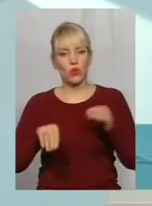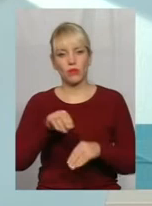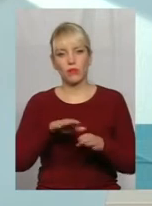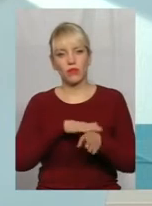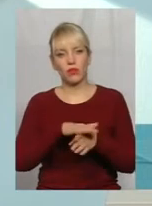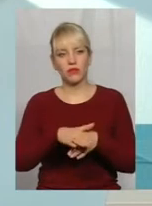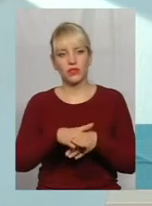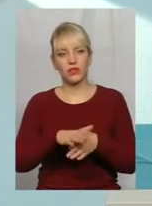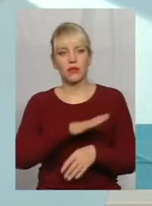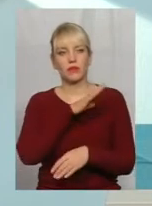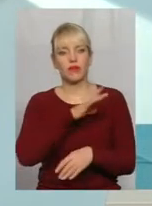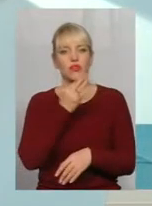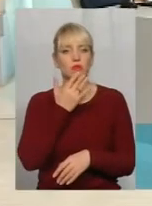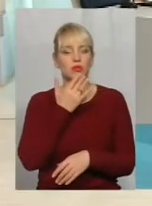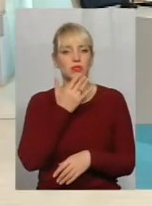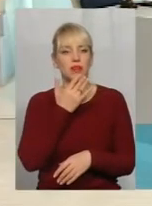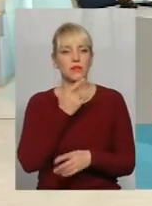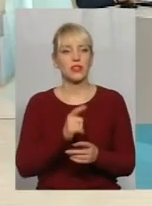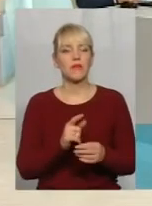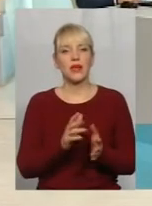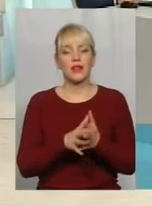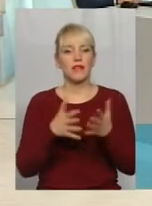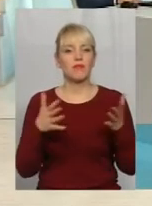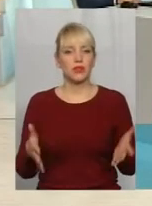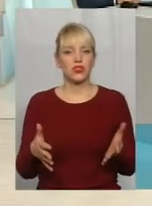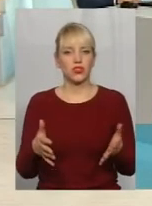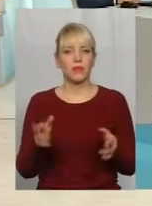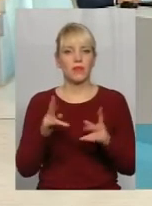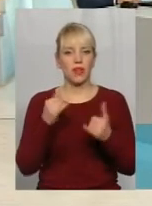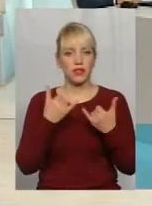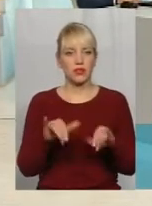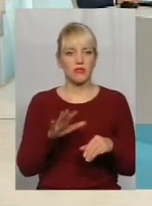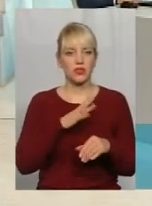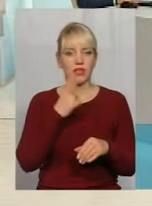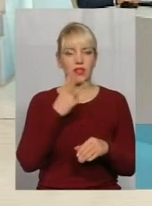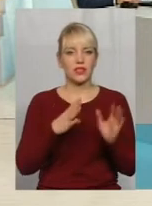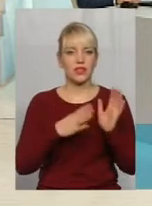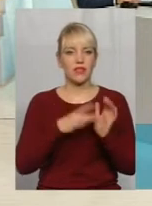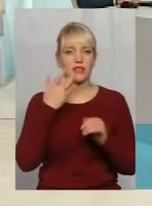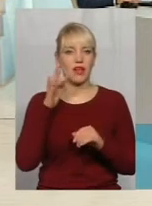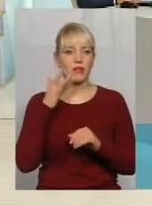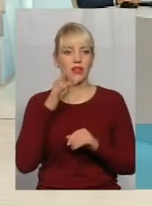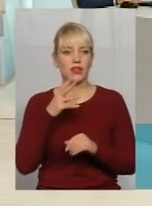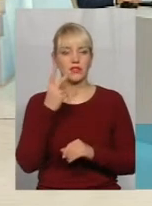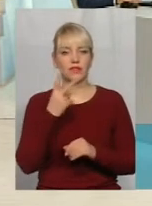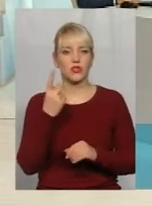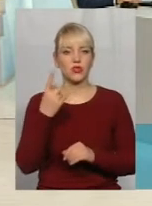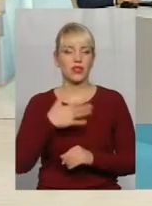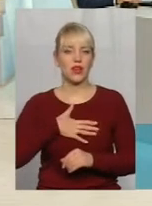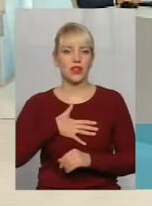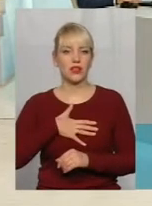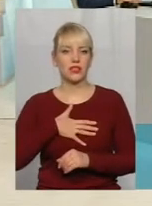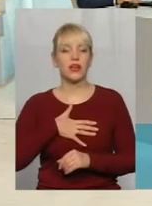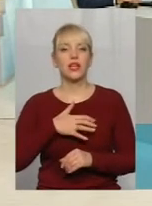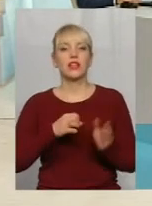повністю бувшими іноземцями. І саме більше, як не дивно, це 39 американців, 21 канадієць,